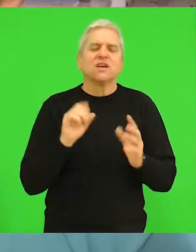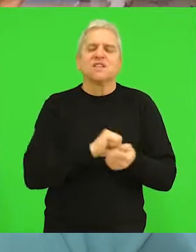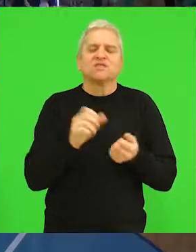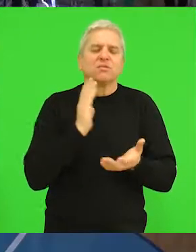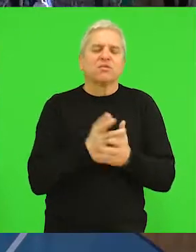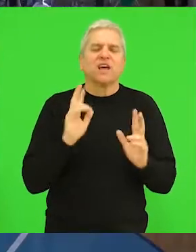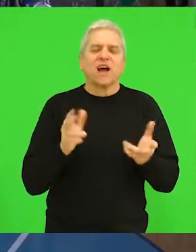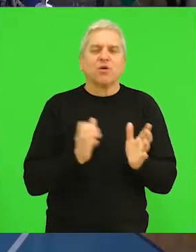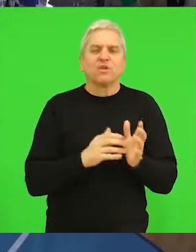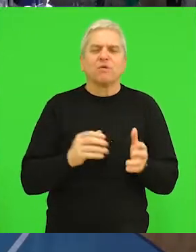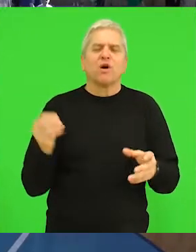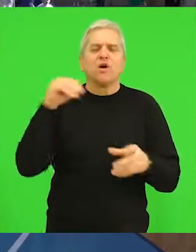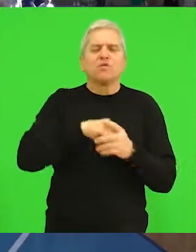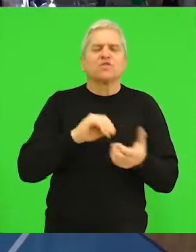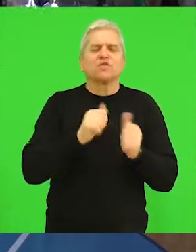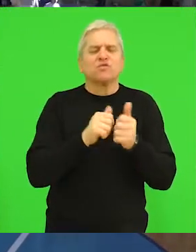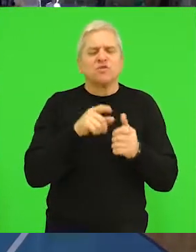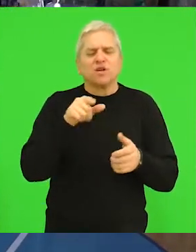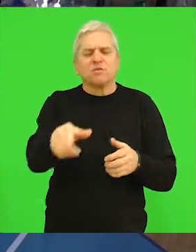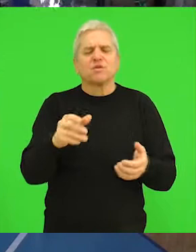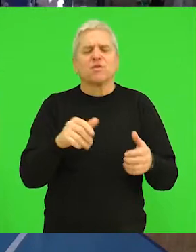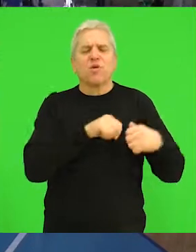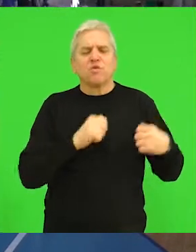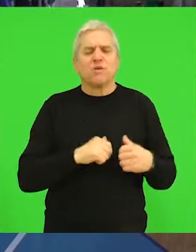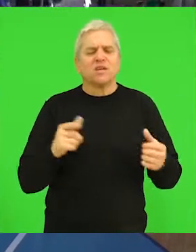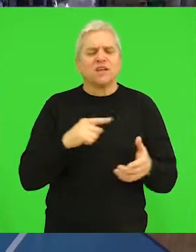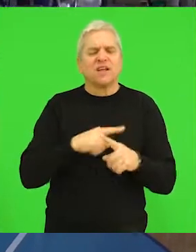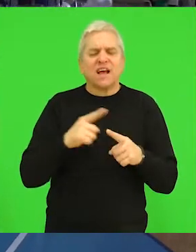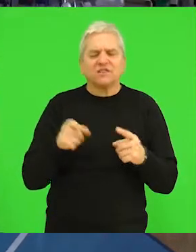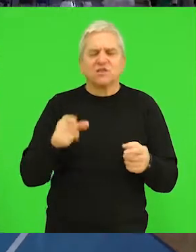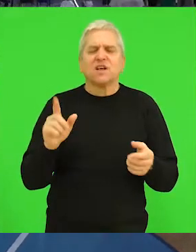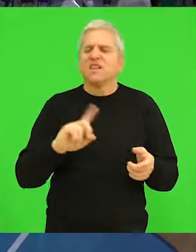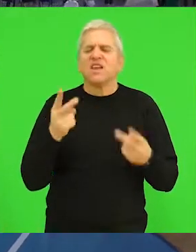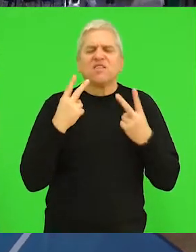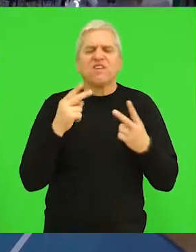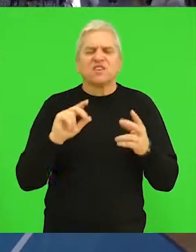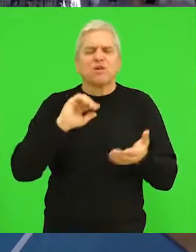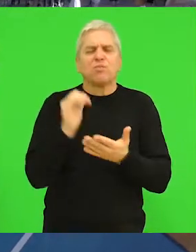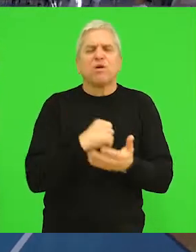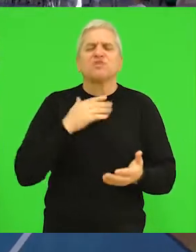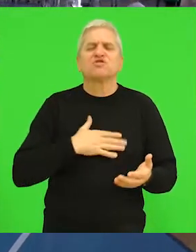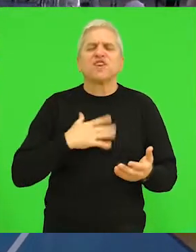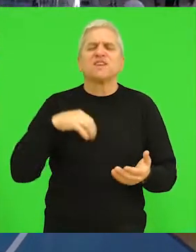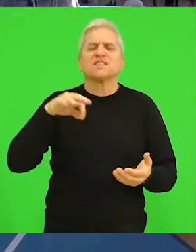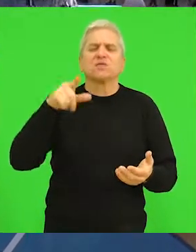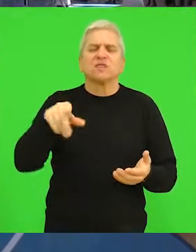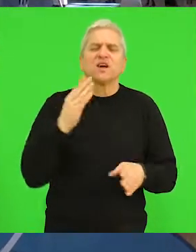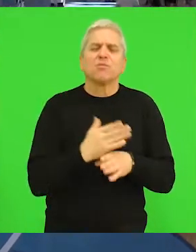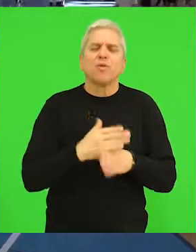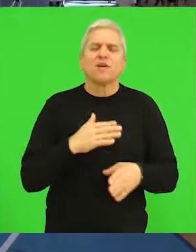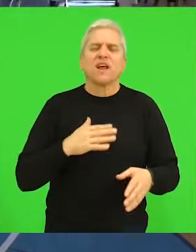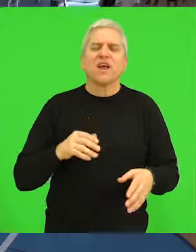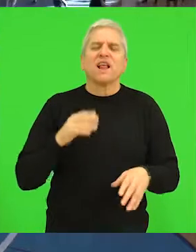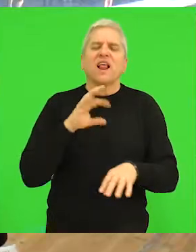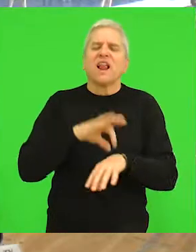bude kako treba. Učestnici turnira okupljeni humanitarnim povodom rekli su nam da im pobjeda nije u prvom planu već želja da se pomogne u